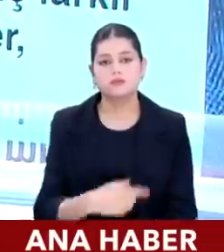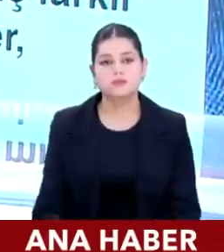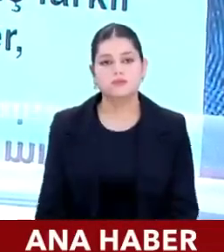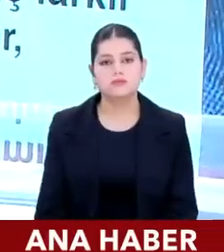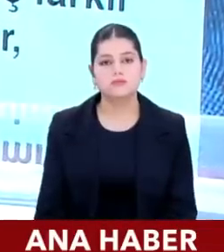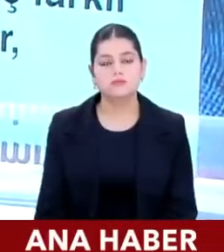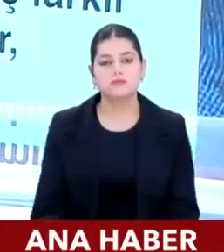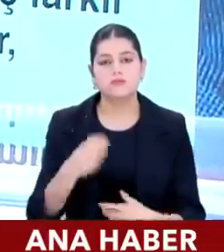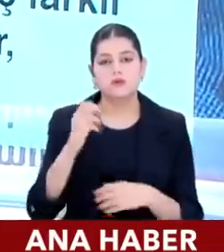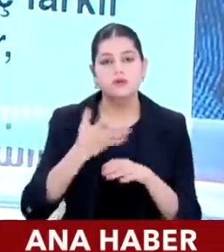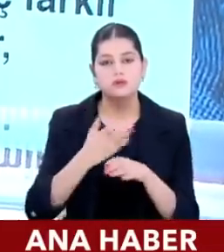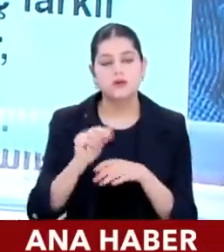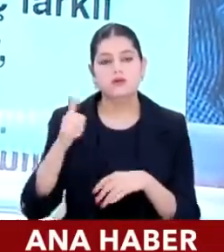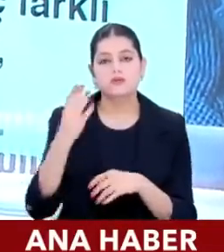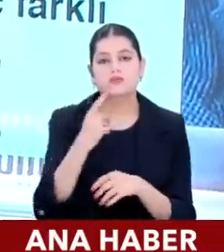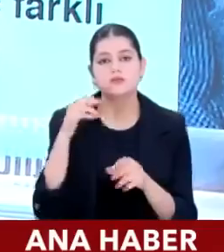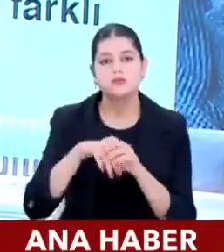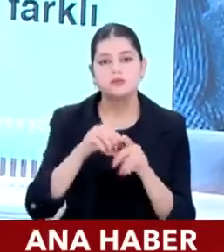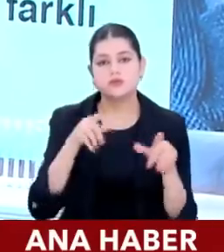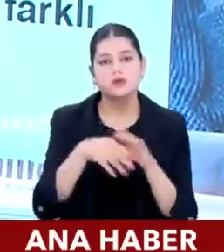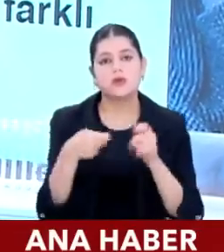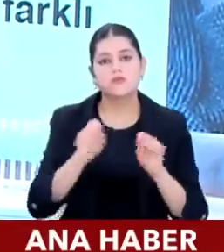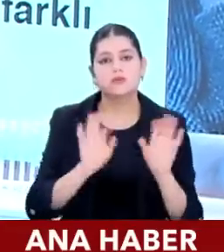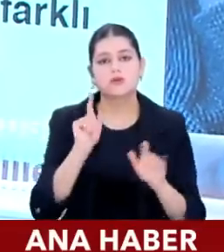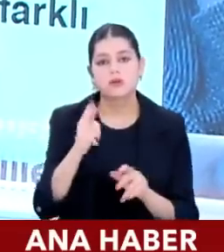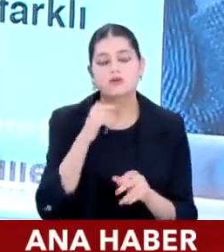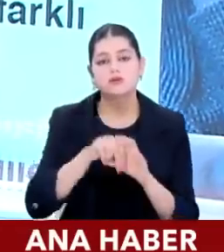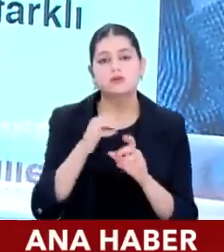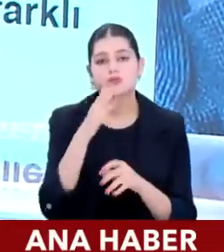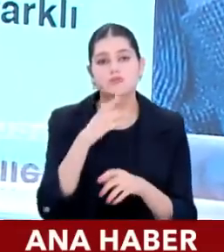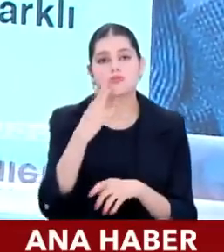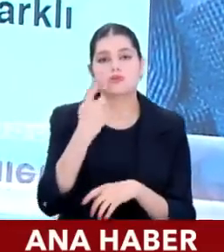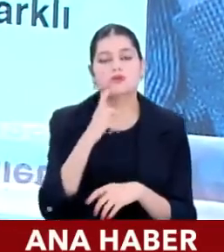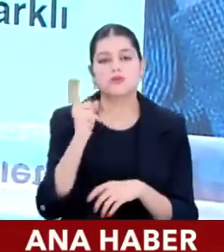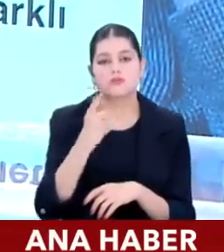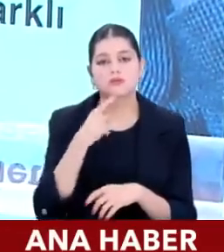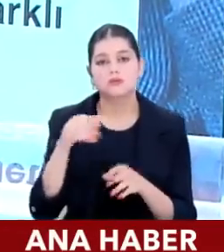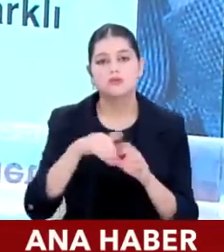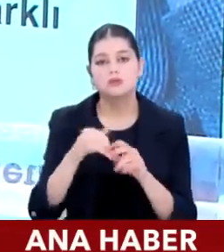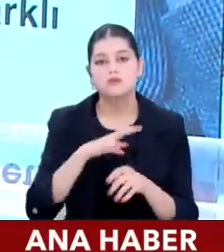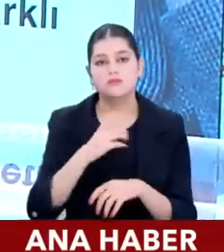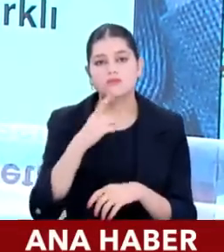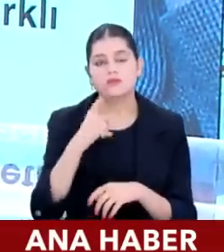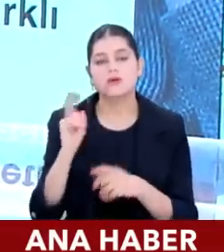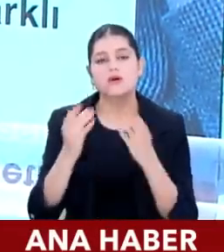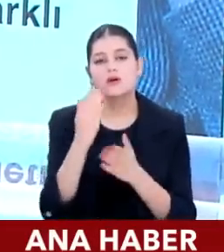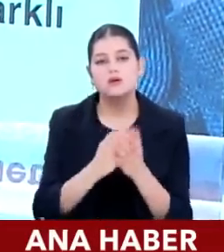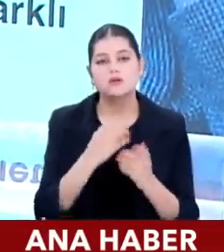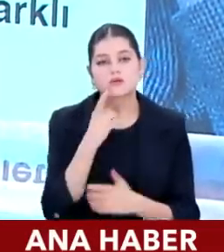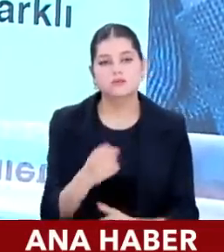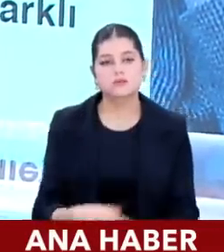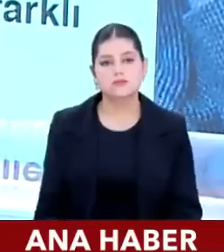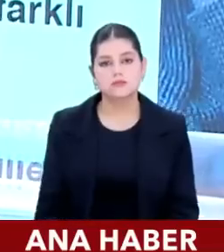Şimdi biraz daha tabii her zamanda seçim endekslememek lazım. Çünkü her zaman seçim yok. Beş yılda bir işte yerel seçimler keza arada.